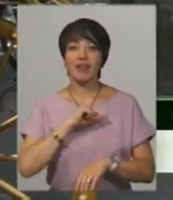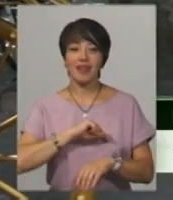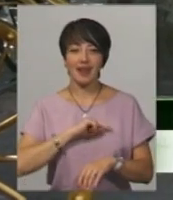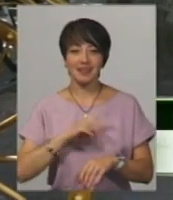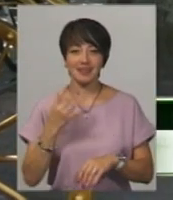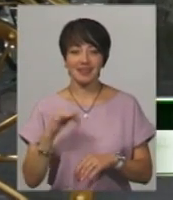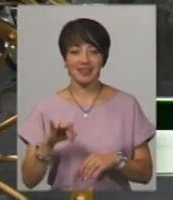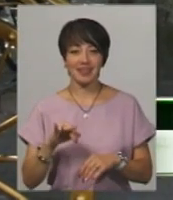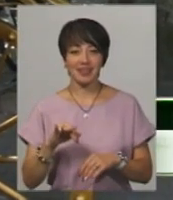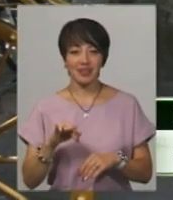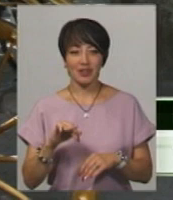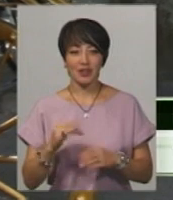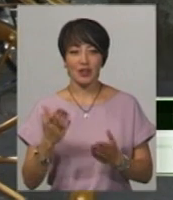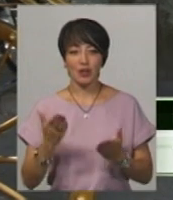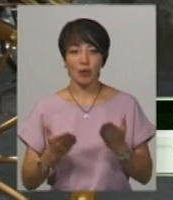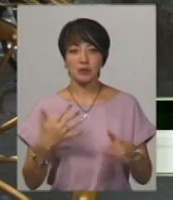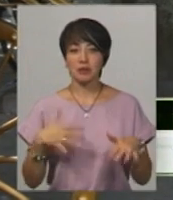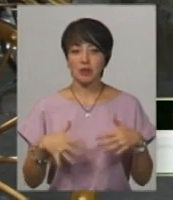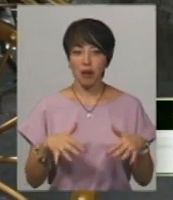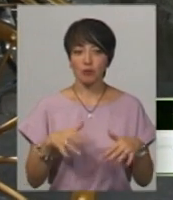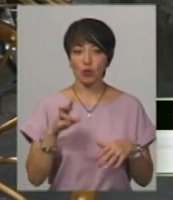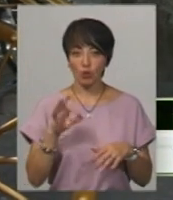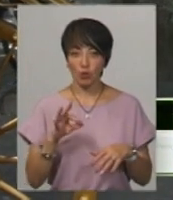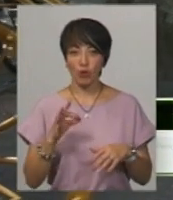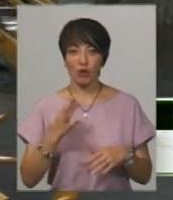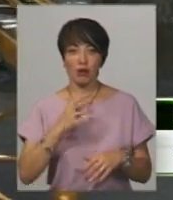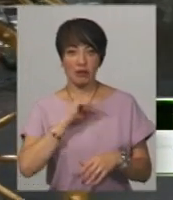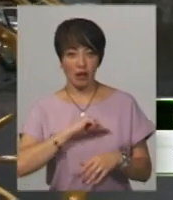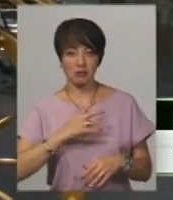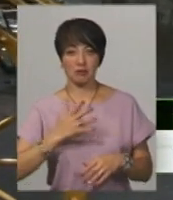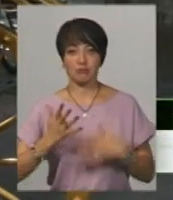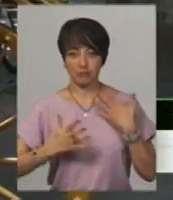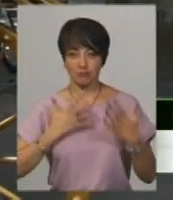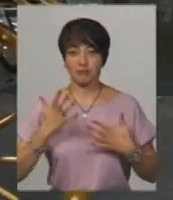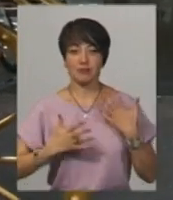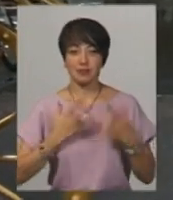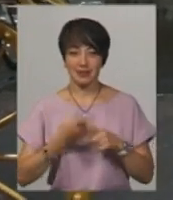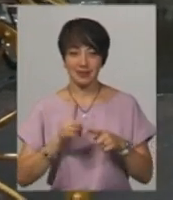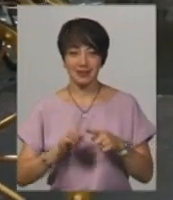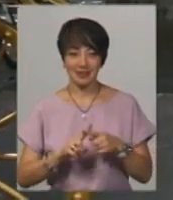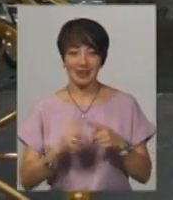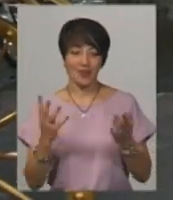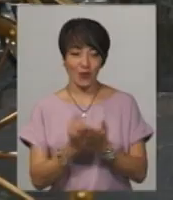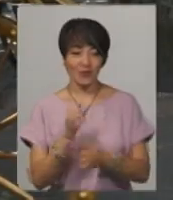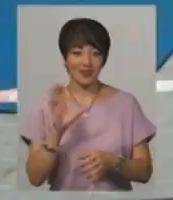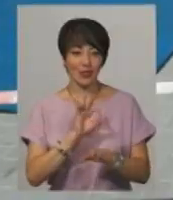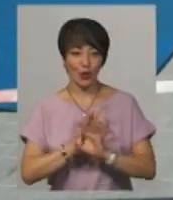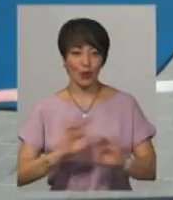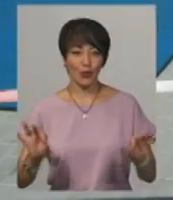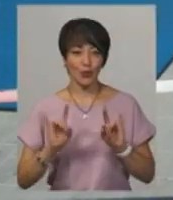Буває, що може підготовлене бути слабшим, але за настрою адреналіну все виходить, все клюто.